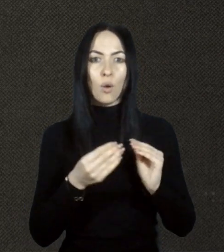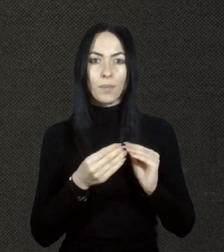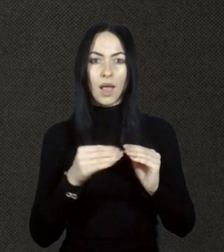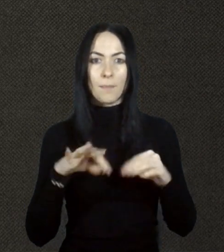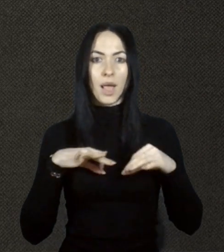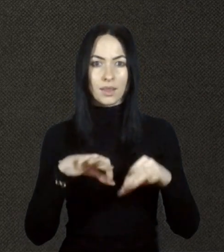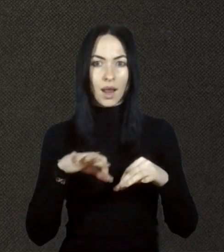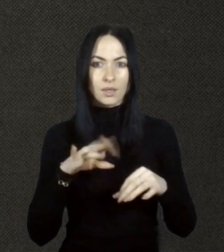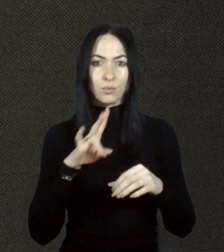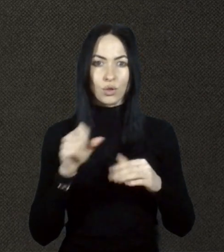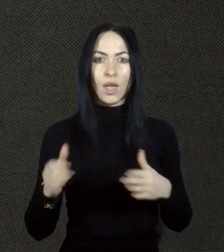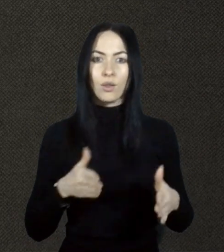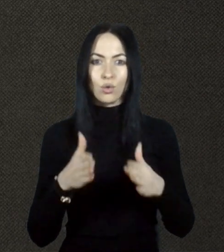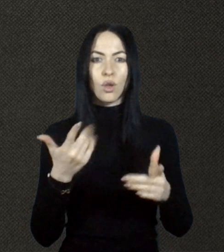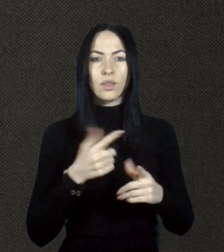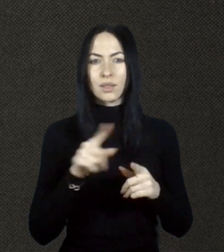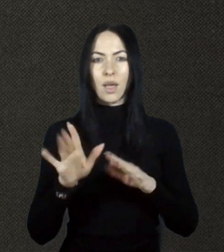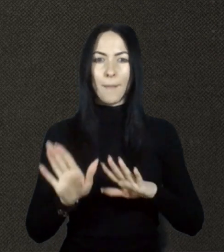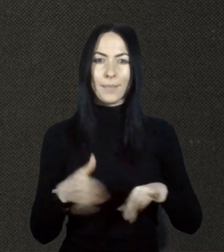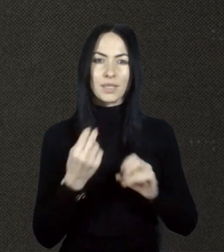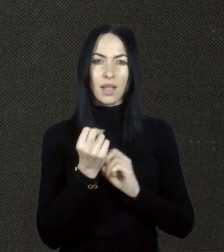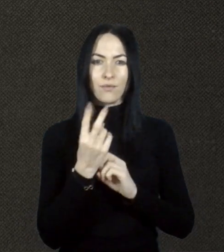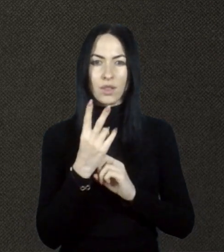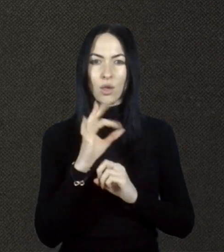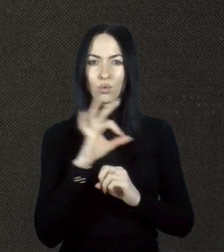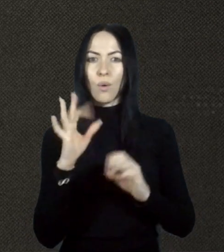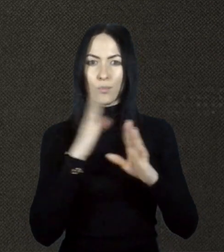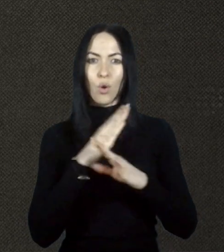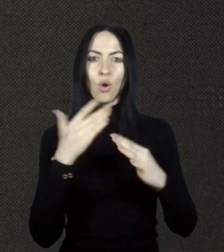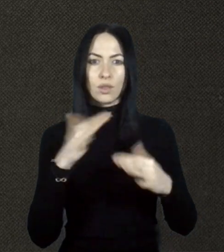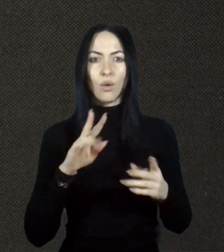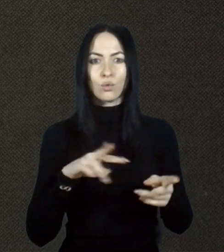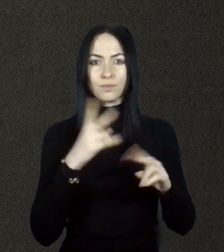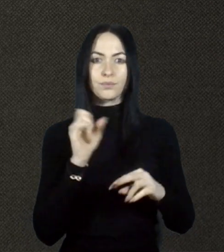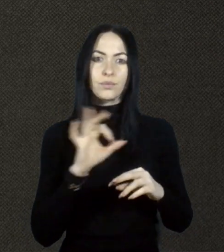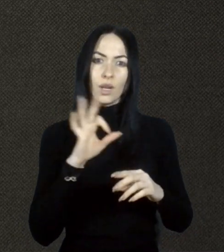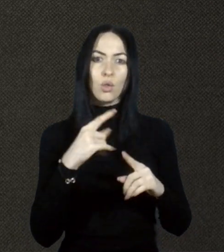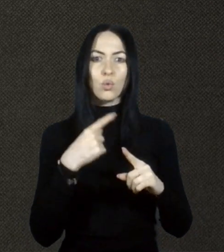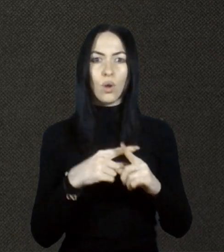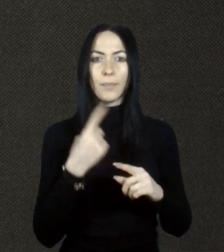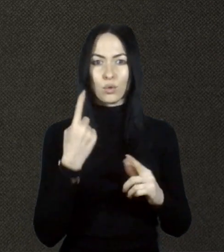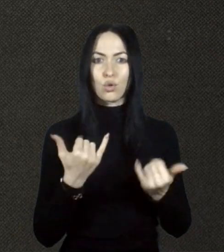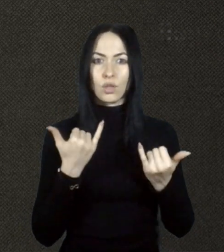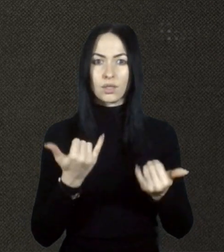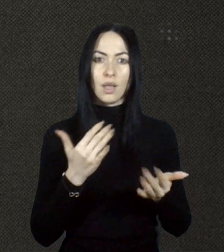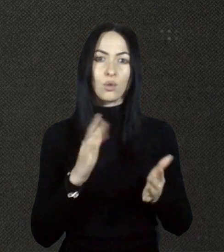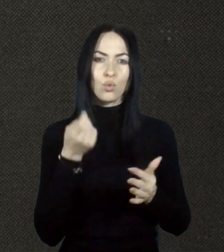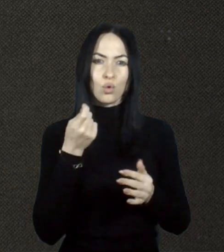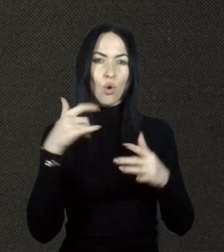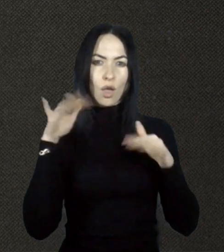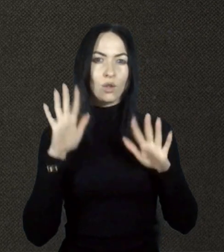на дороги. Десь після 12.00 погода пішла на нуль та плюс один десь зараз трохи дощить